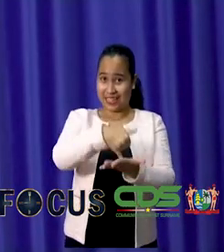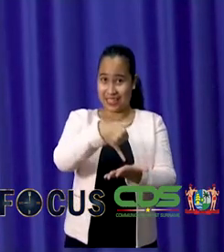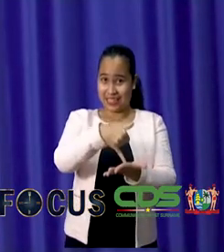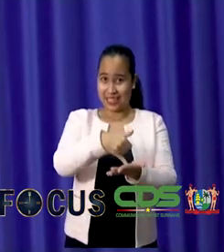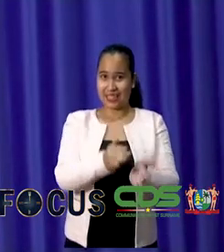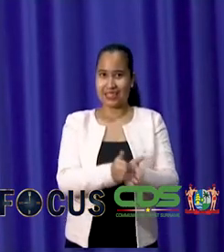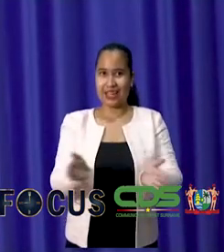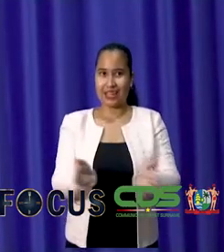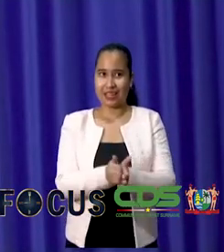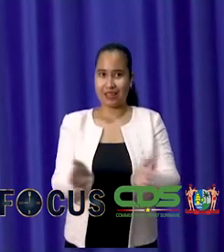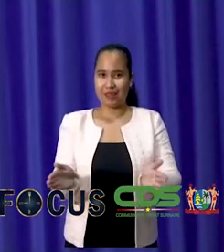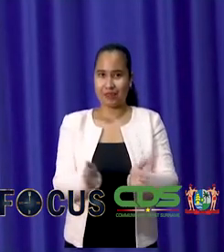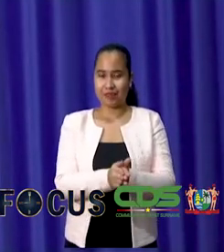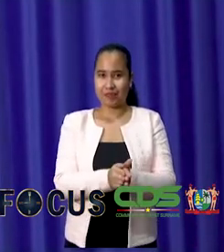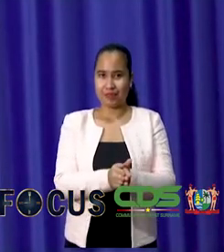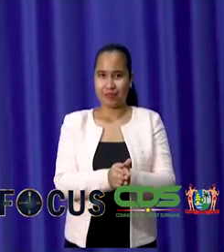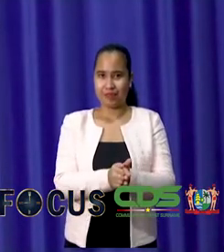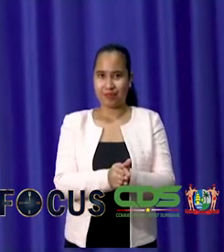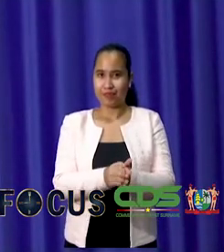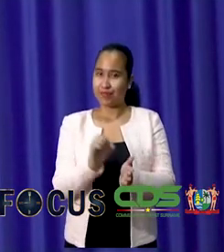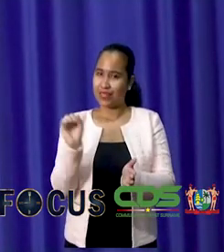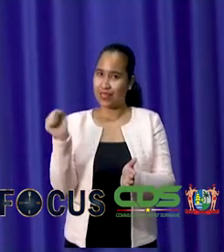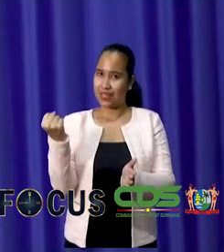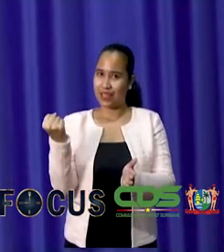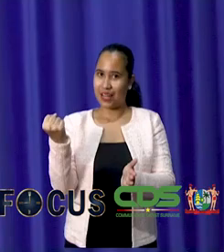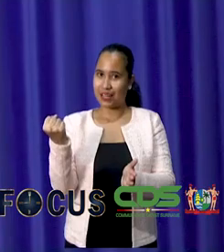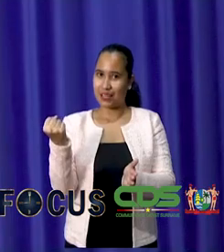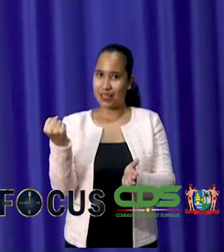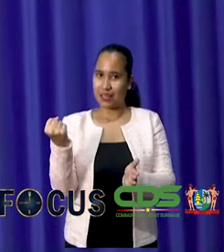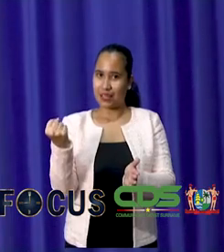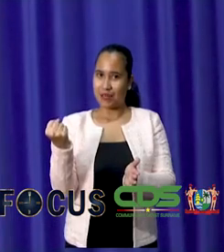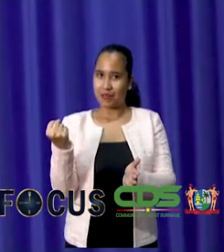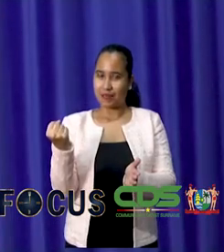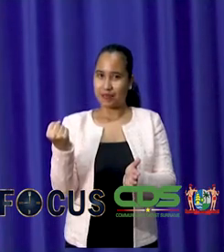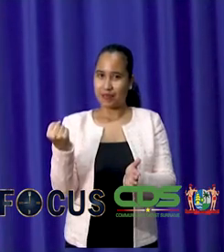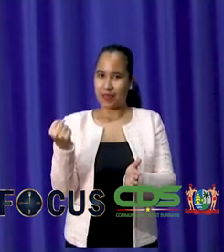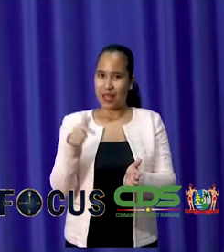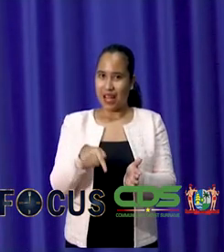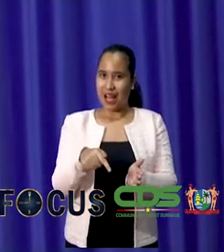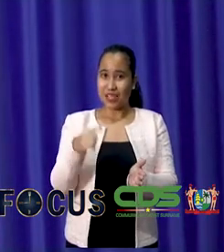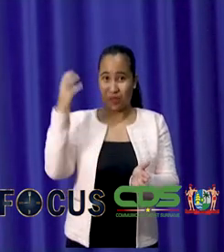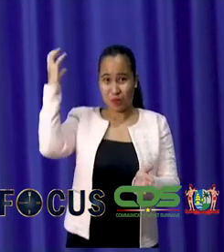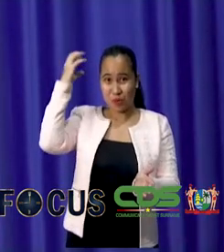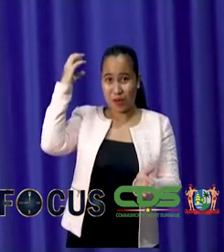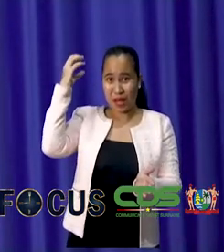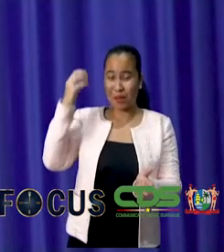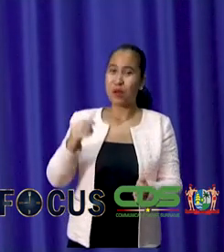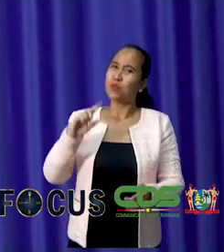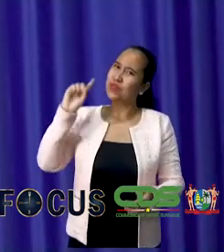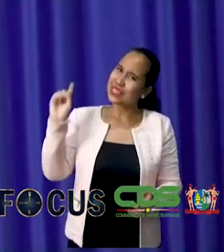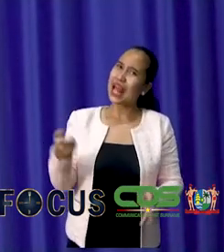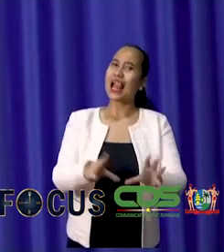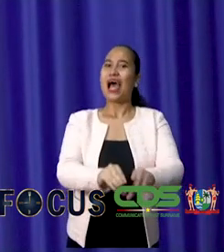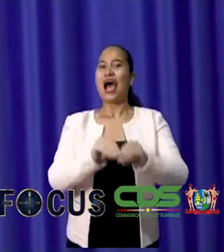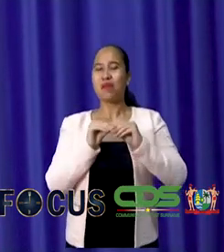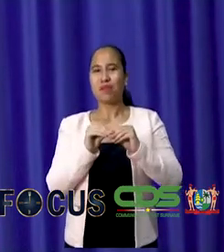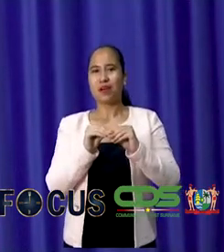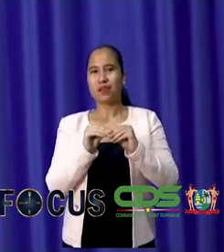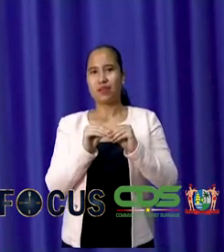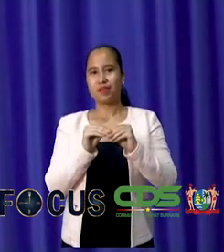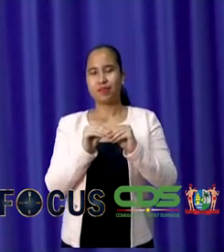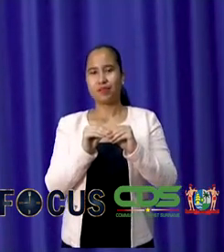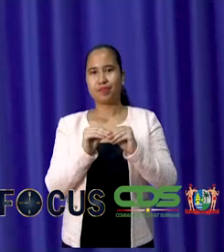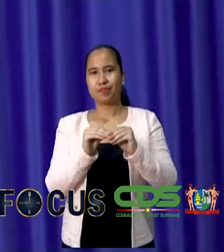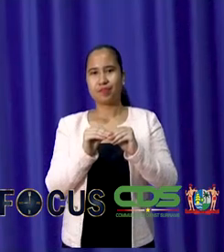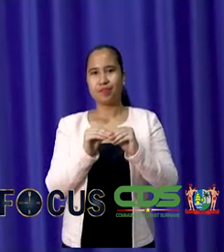dat kan aantasten die zo snel mogelijk worden aangepakt. Daarmee